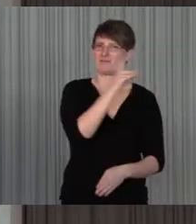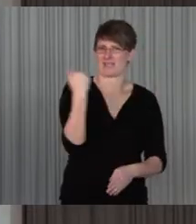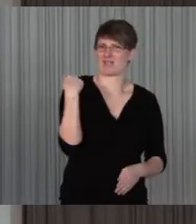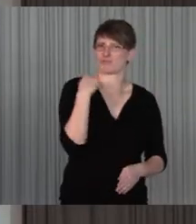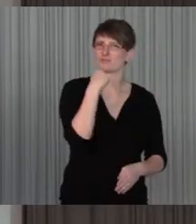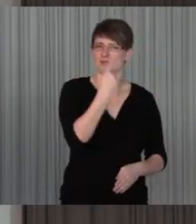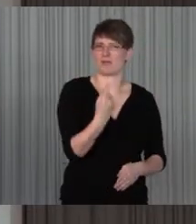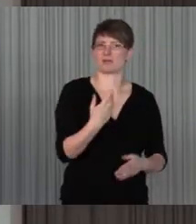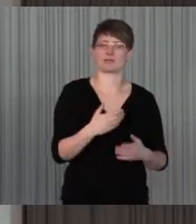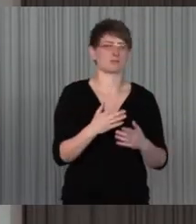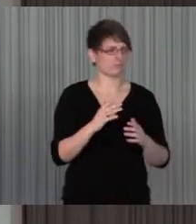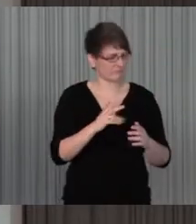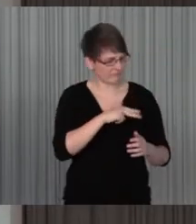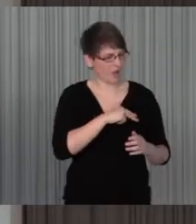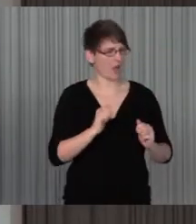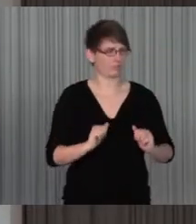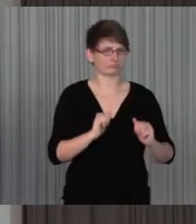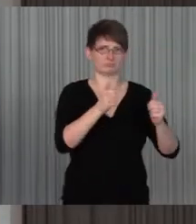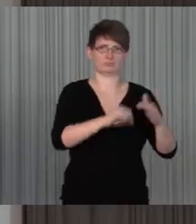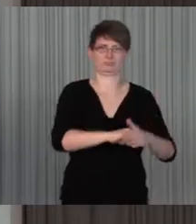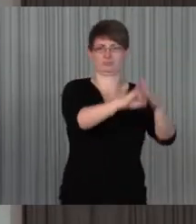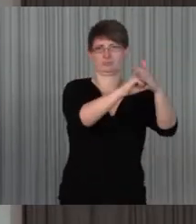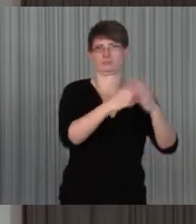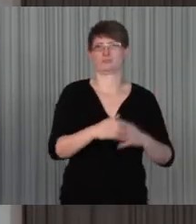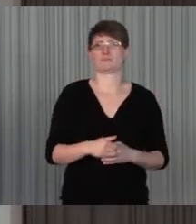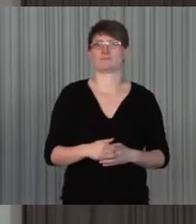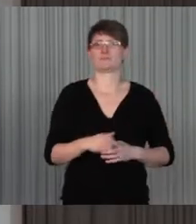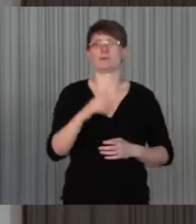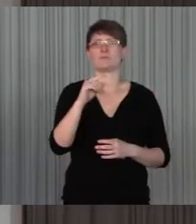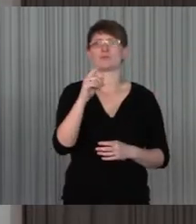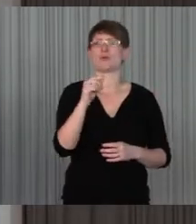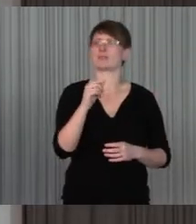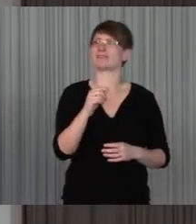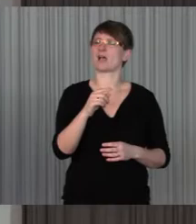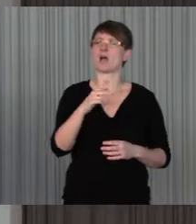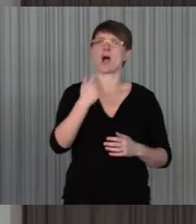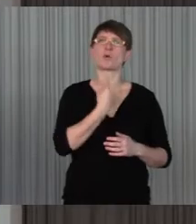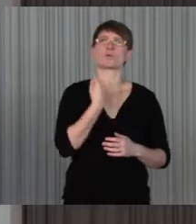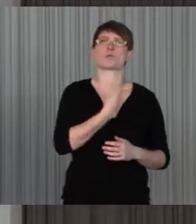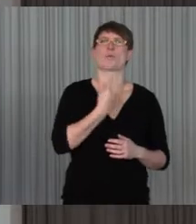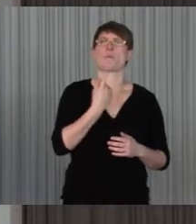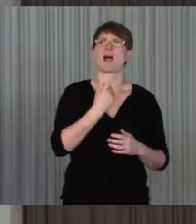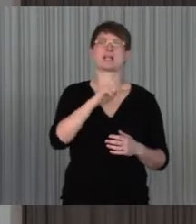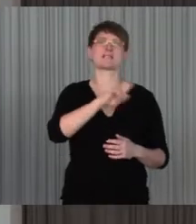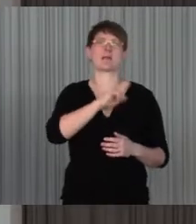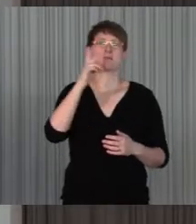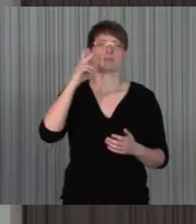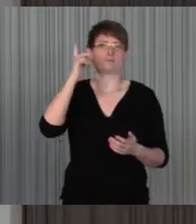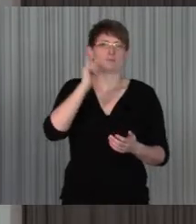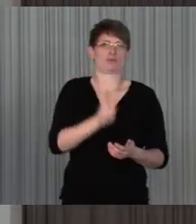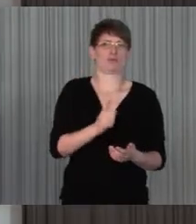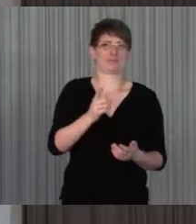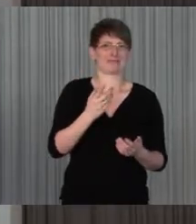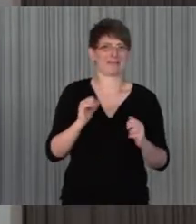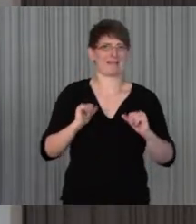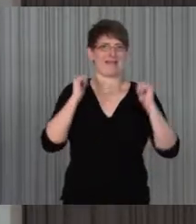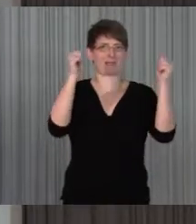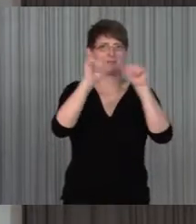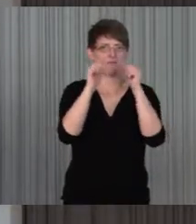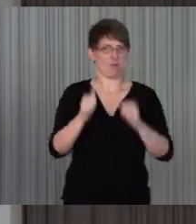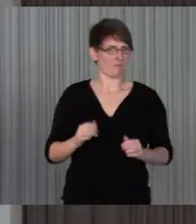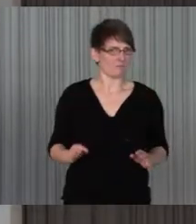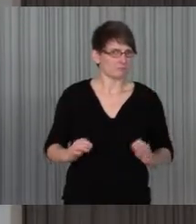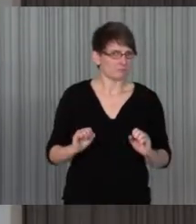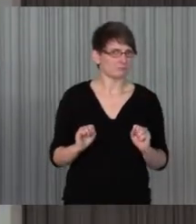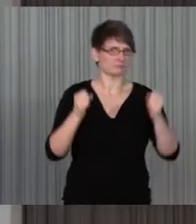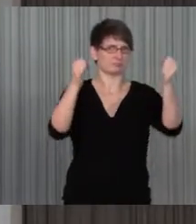gesagt habe, beigetragen hat, also eine autonome oder selbstbestimmte Lebensweise wurde wirklich gefördert, das lebt